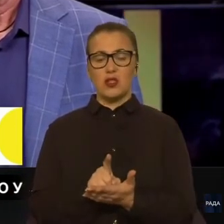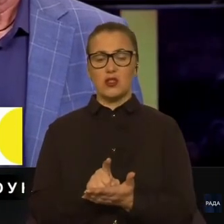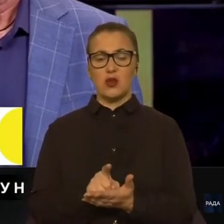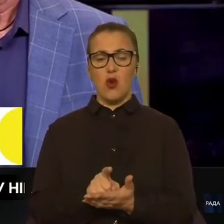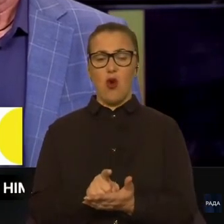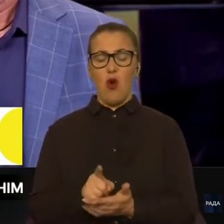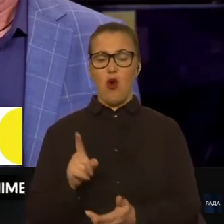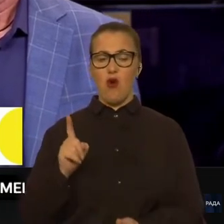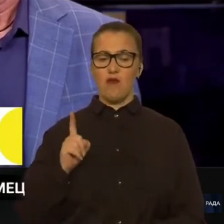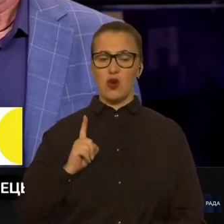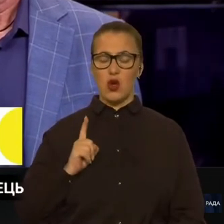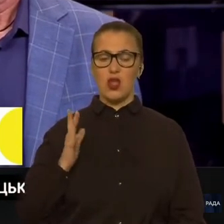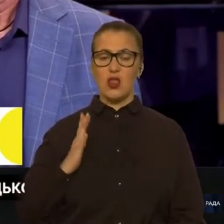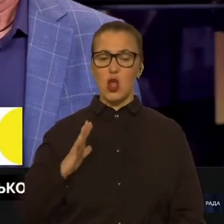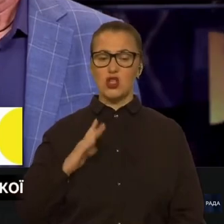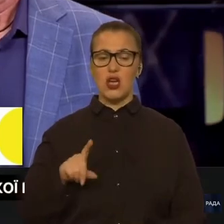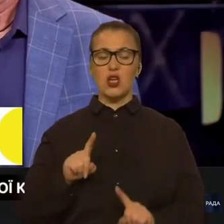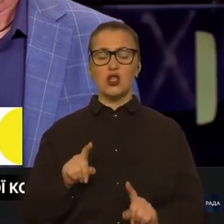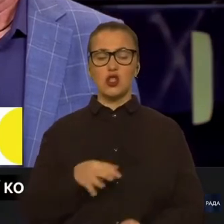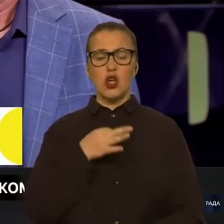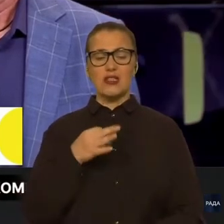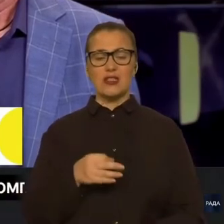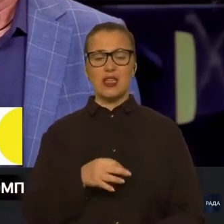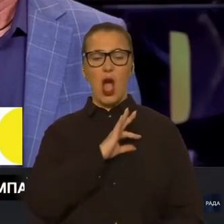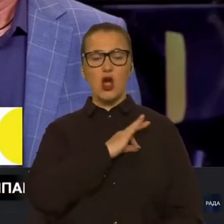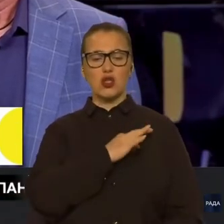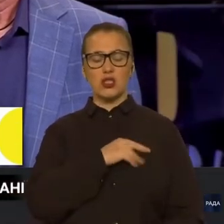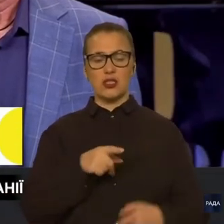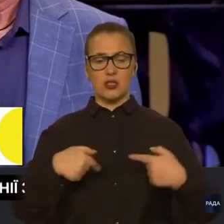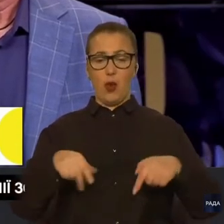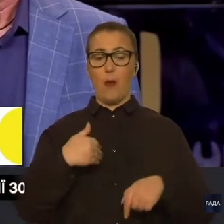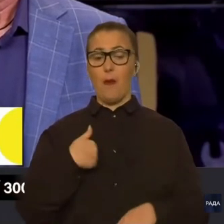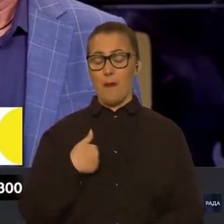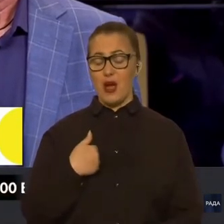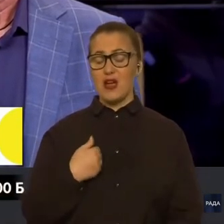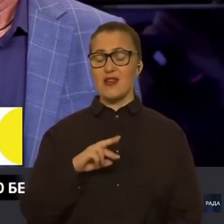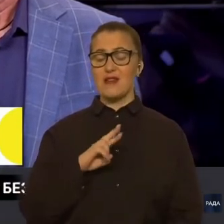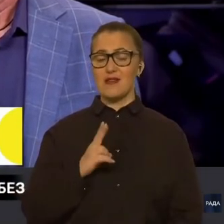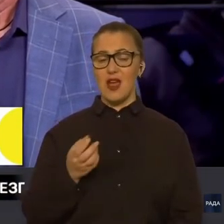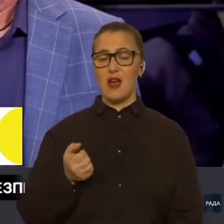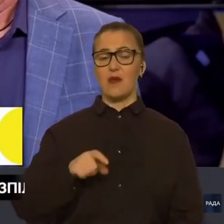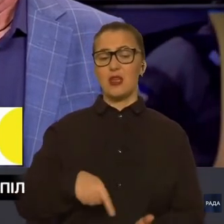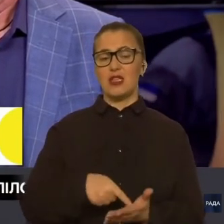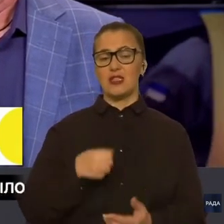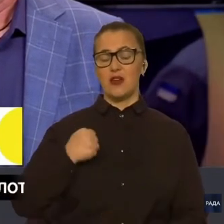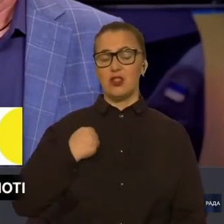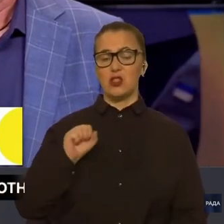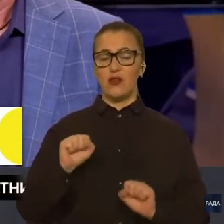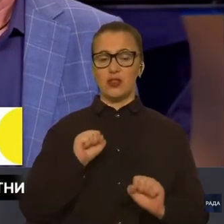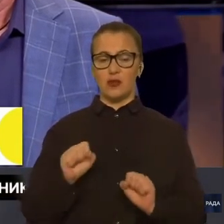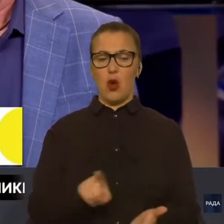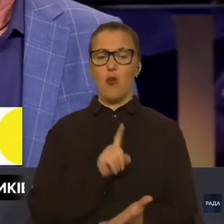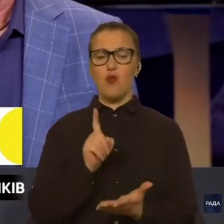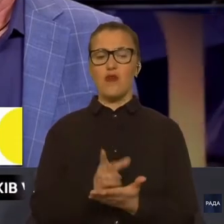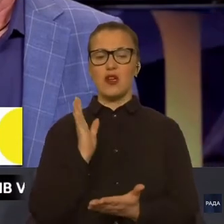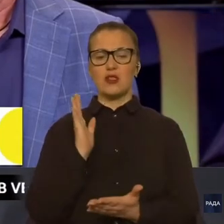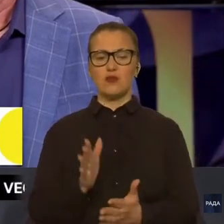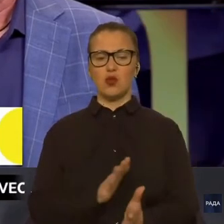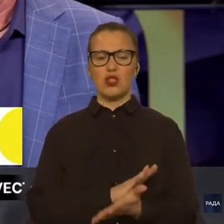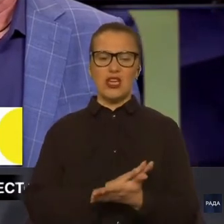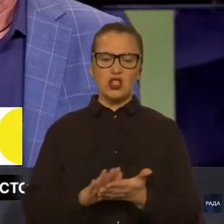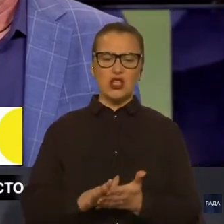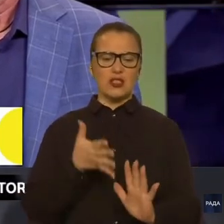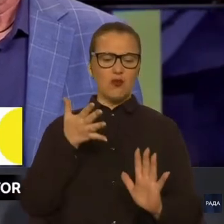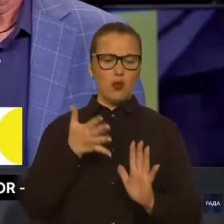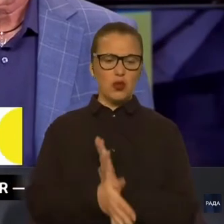нам скажуть свідчі органи. Ми, як міська військова адміністрація, ми маємо бути абсолютно прозорими, чистими і